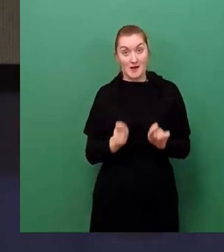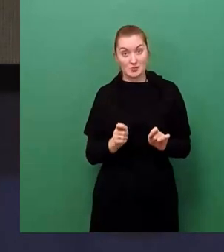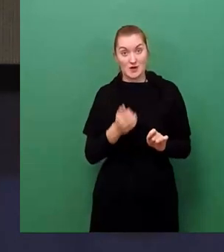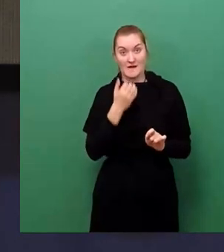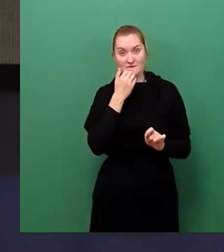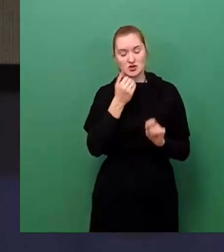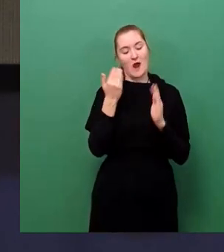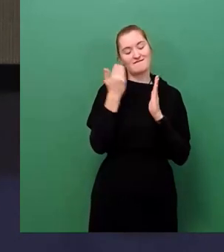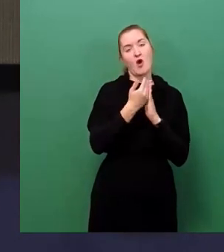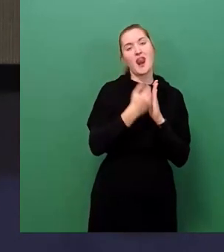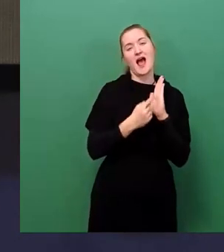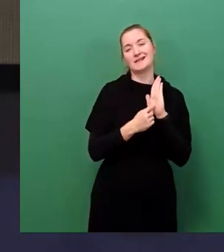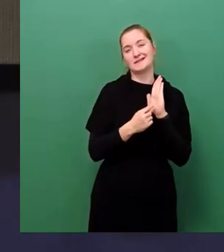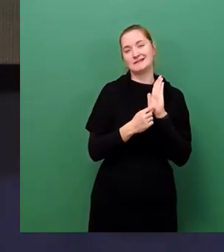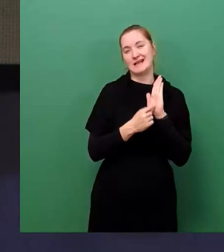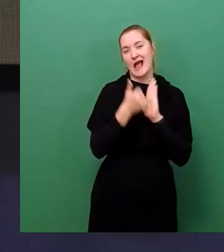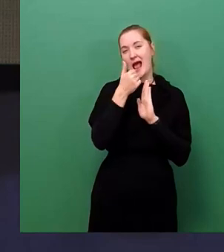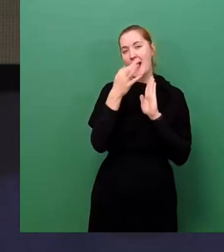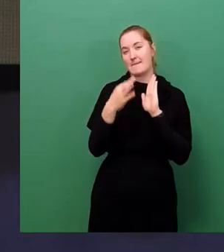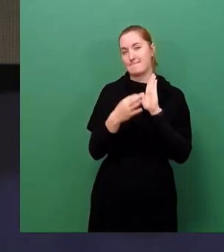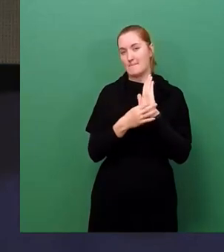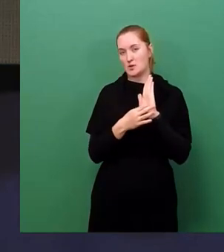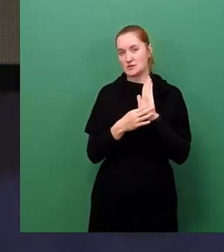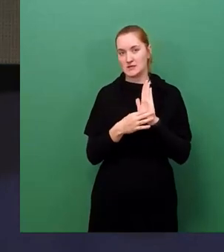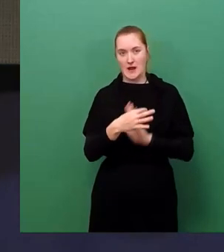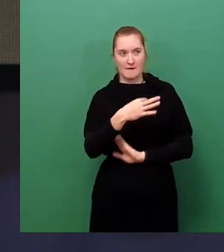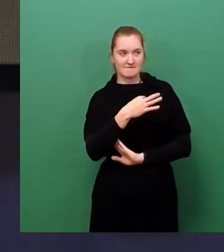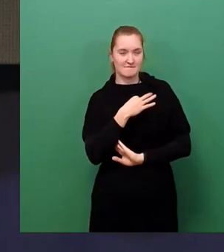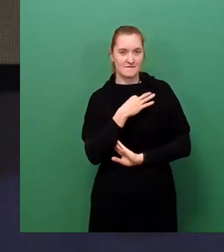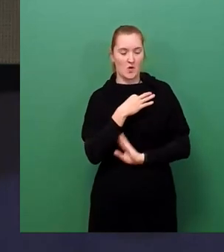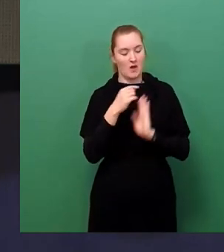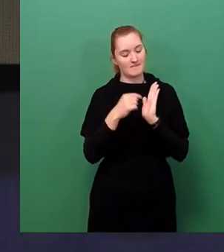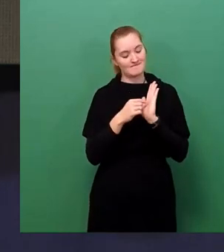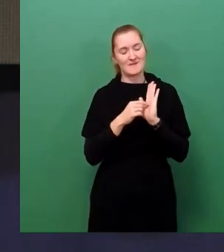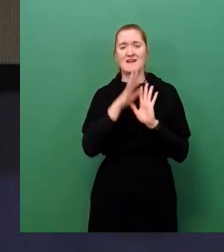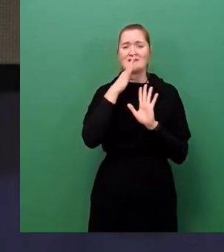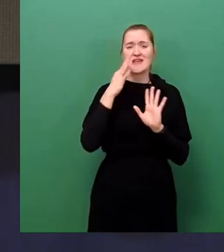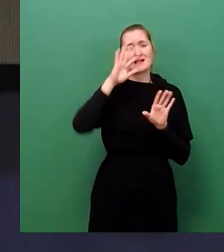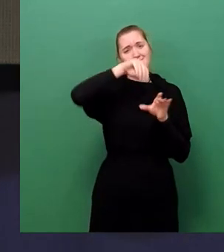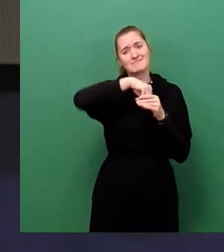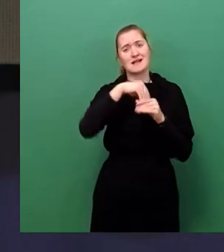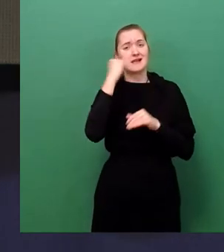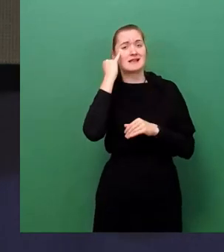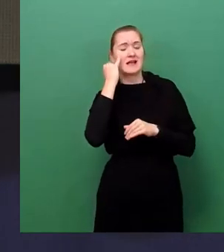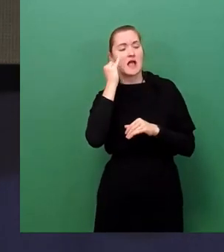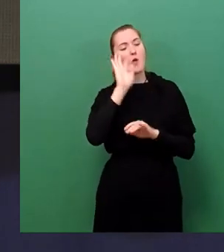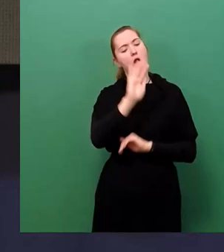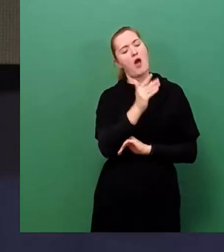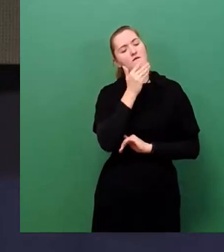hinweisen, welches mir neben den vielen tollen, innovativen Ideen auch aufgefallen ist.